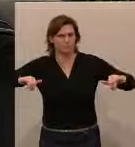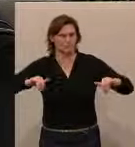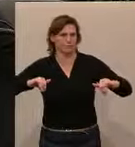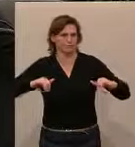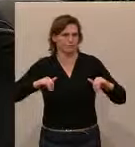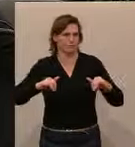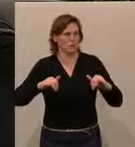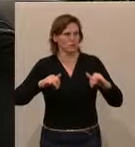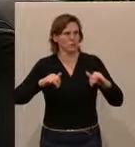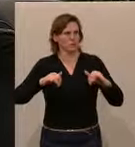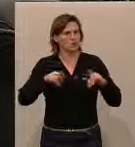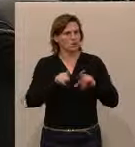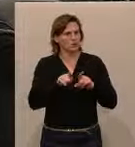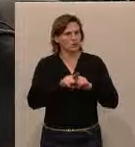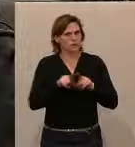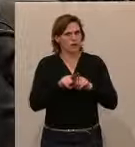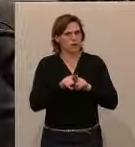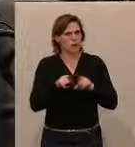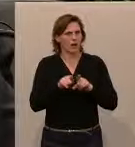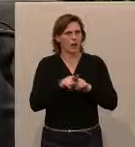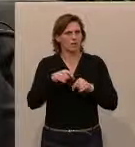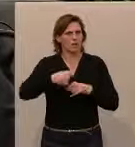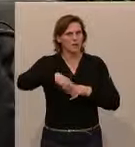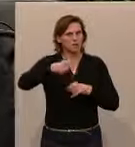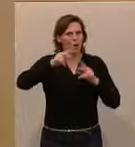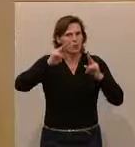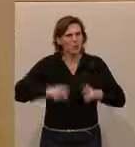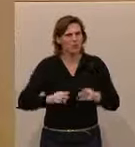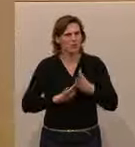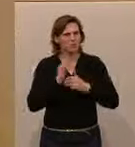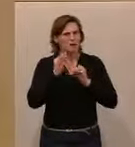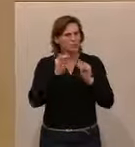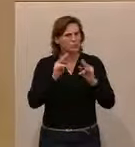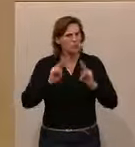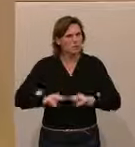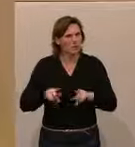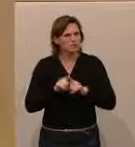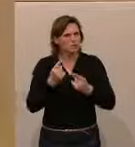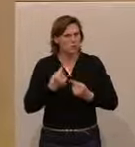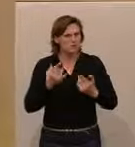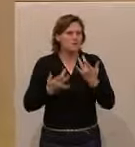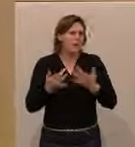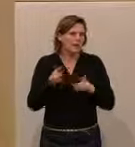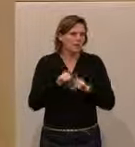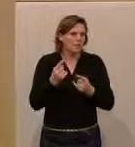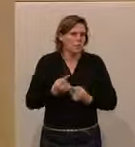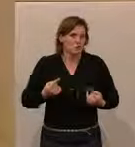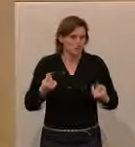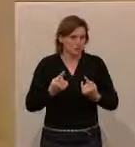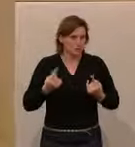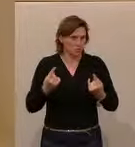unterscheidet. Und dann gibt es auch mit baurechtlichen und branchenrechtlichen Situationen etwas. Und vielleicht auch die Situation,